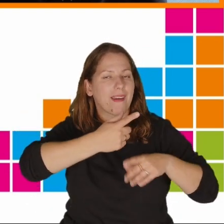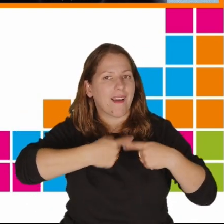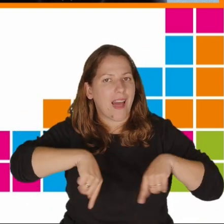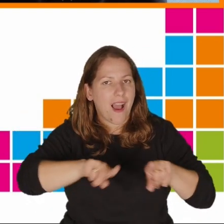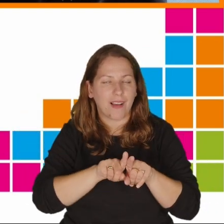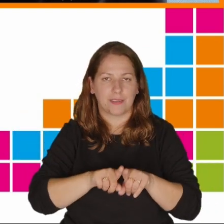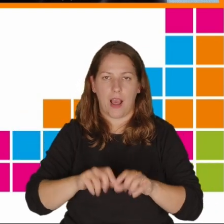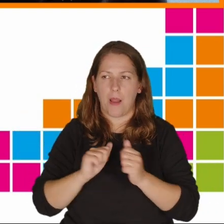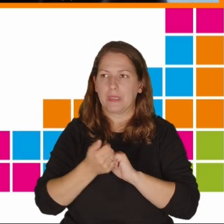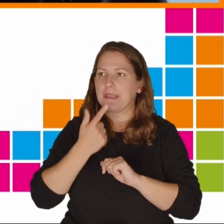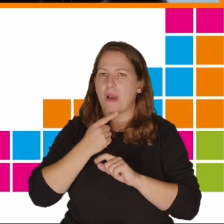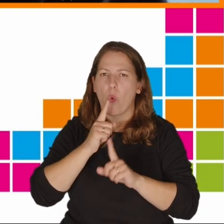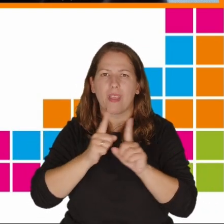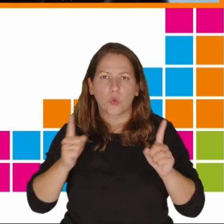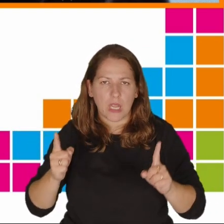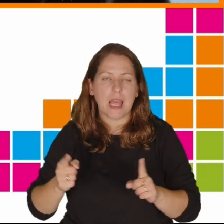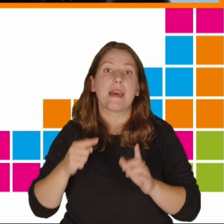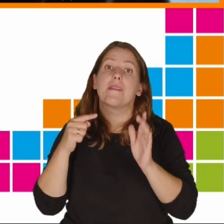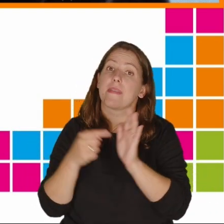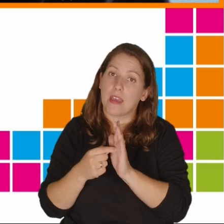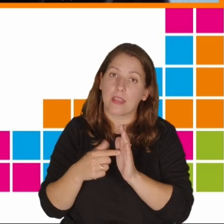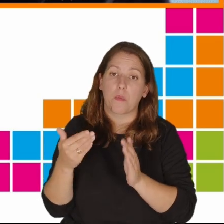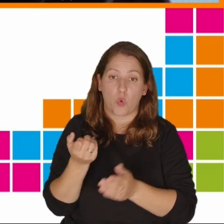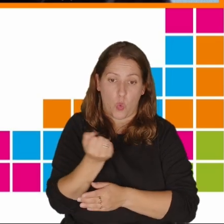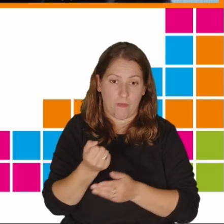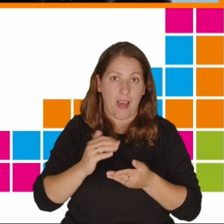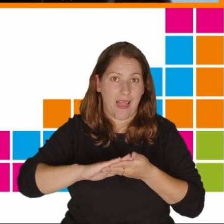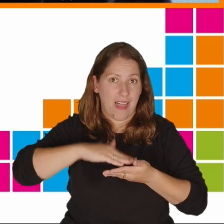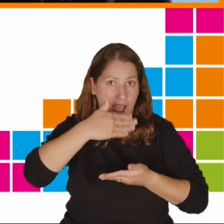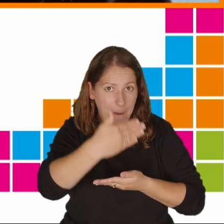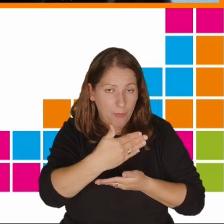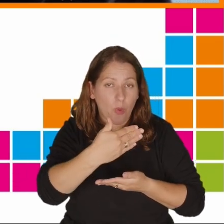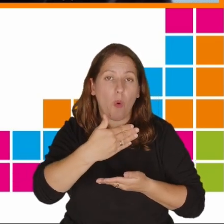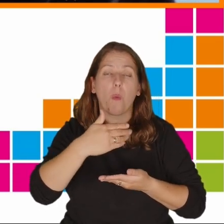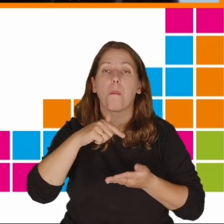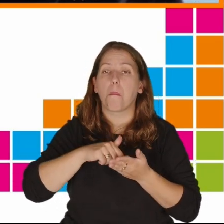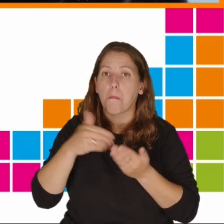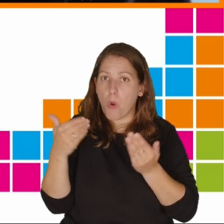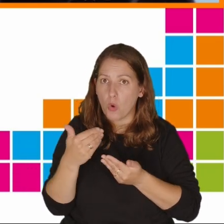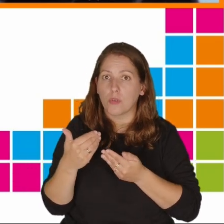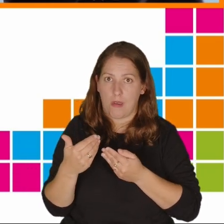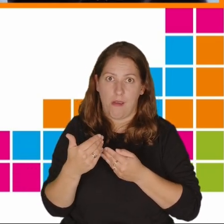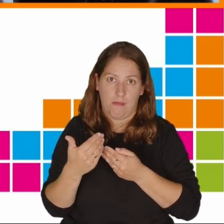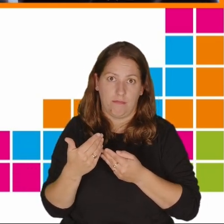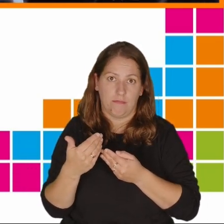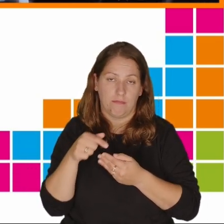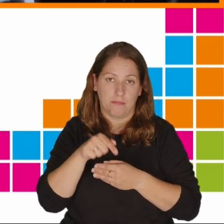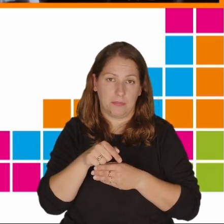mamy za mało nauczycieli, to rzeczywiście wtedy używanie laptopów może mieć